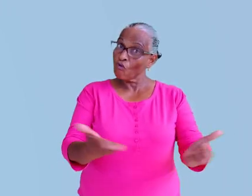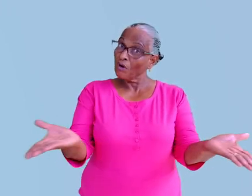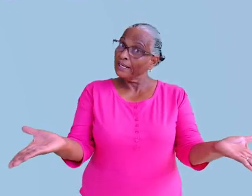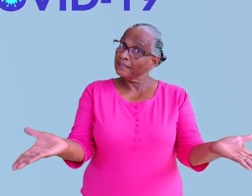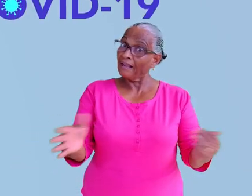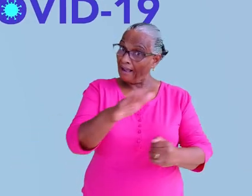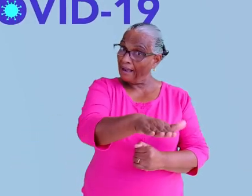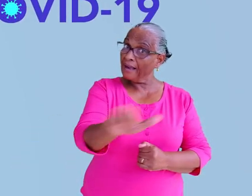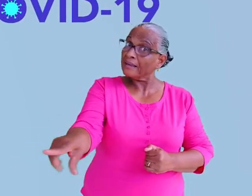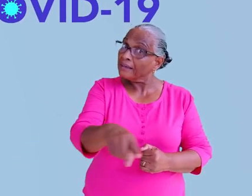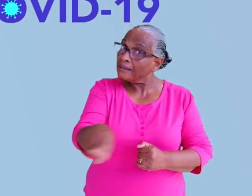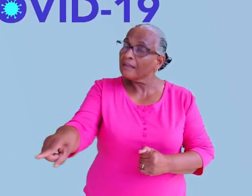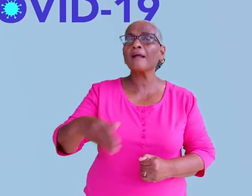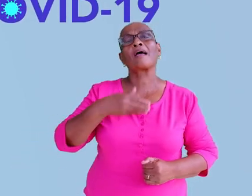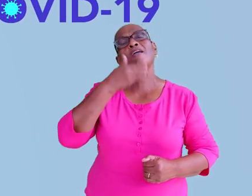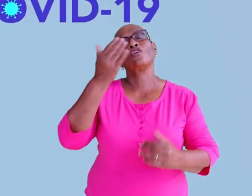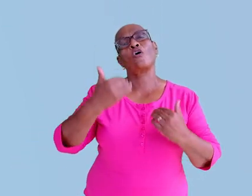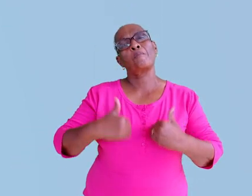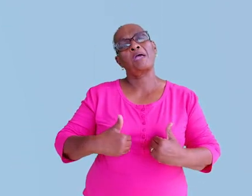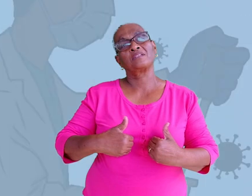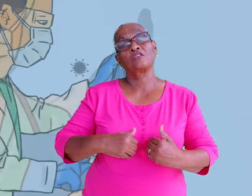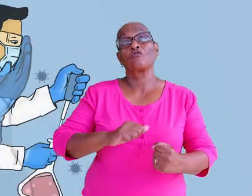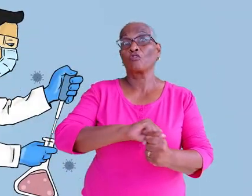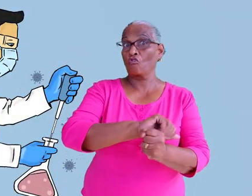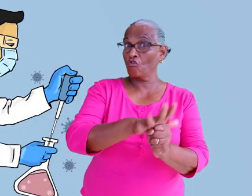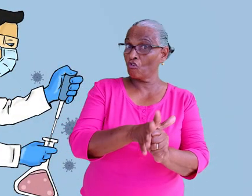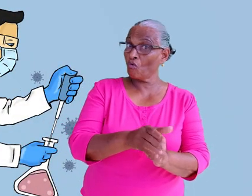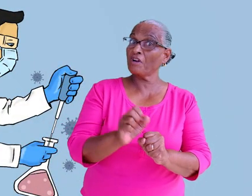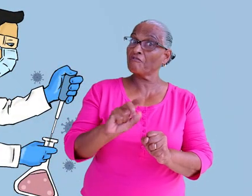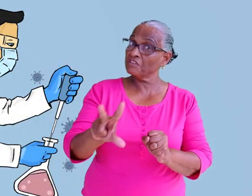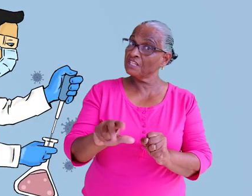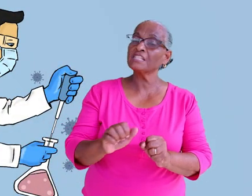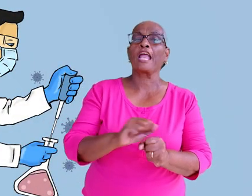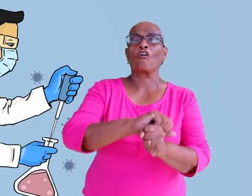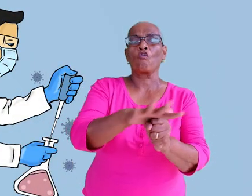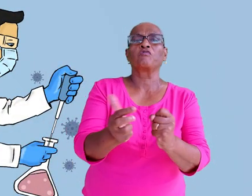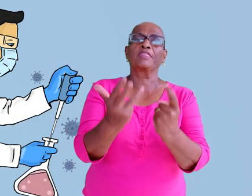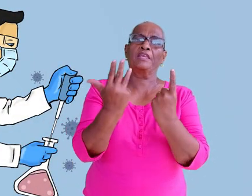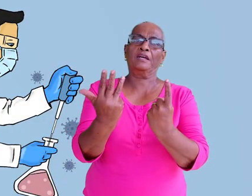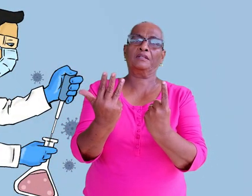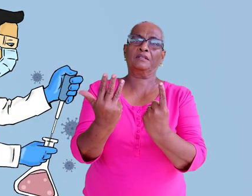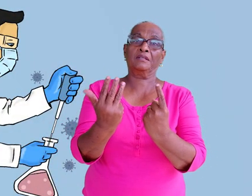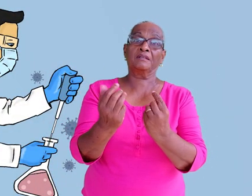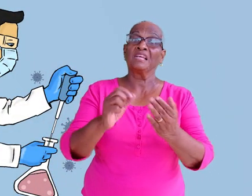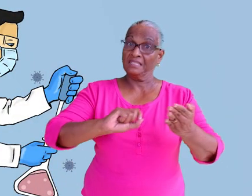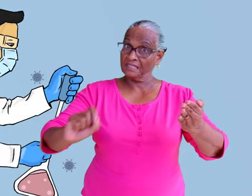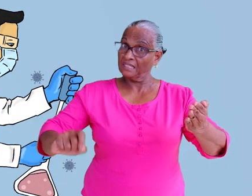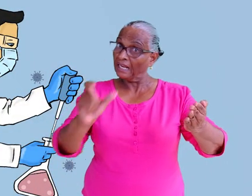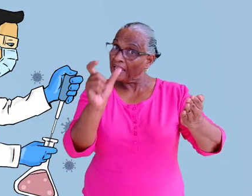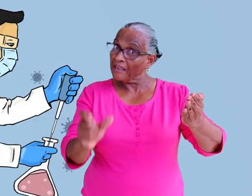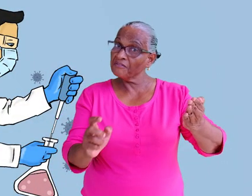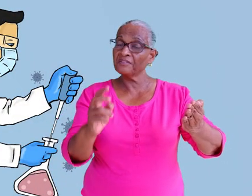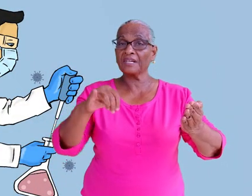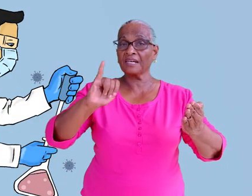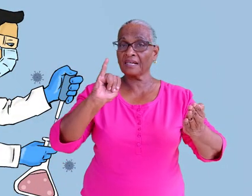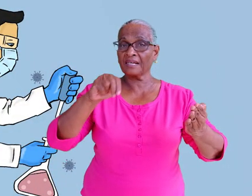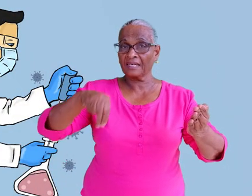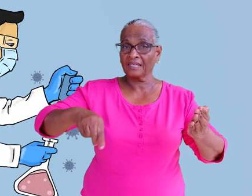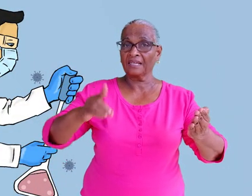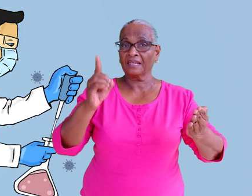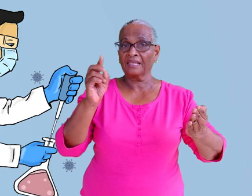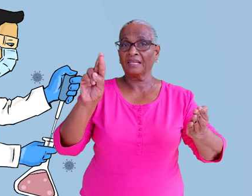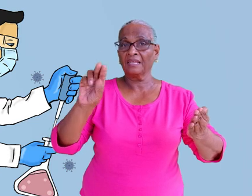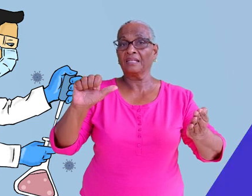Voorlichting aan kinderen en jeugdigen over coronavirus en COVID-19 Auteur Indra